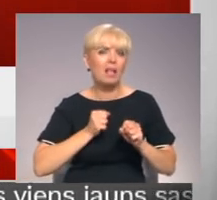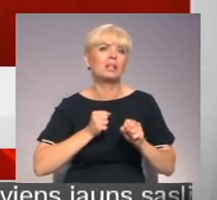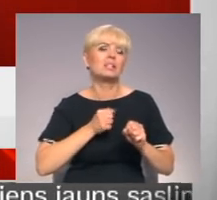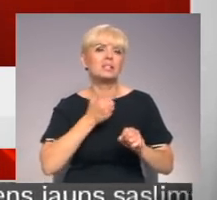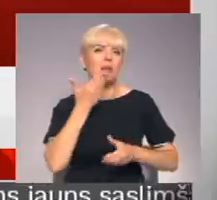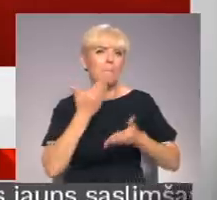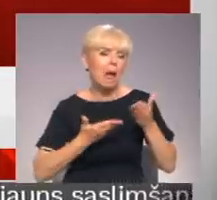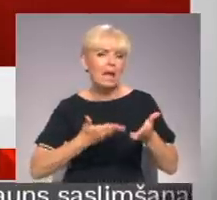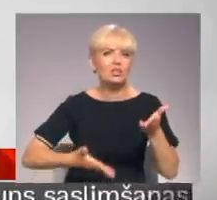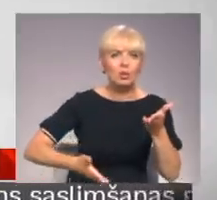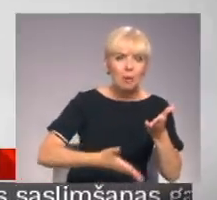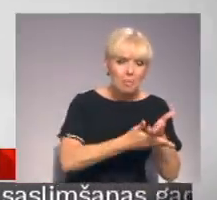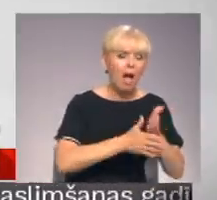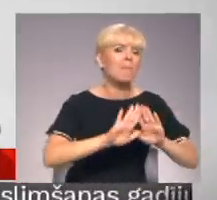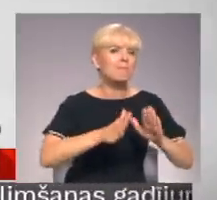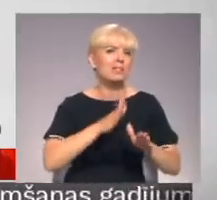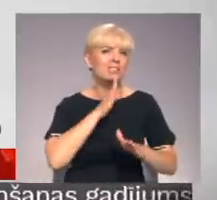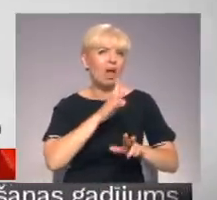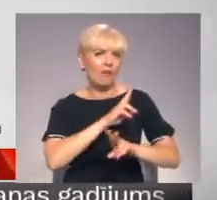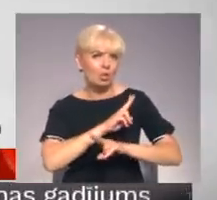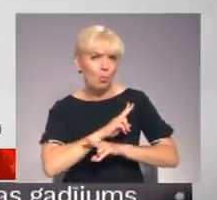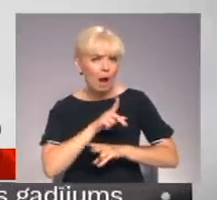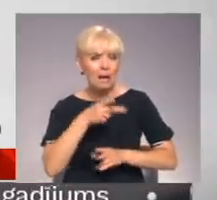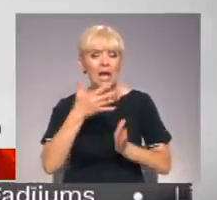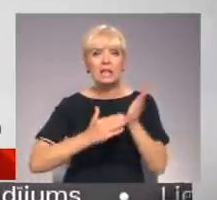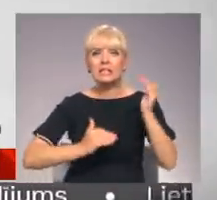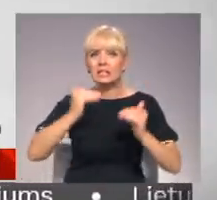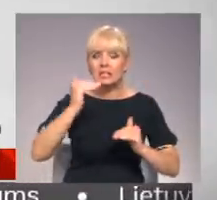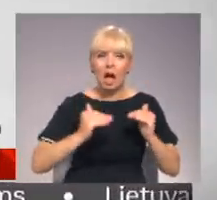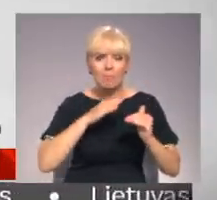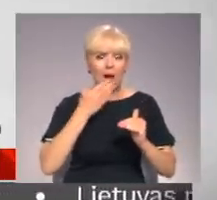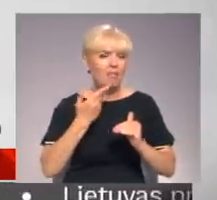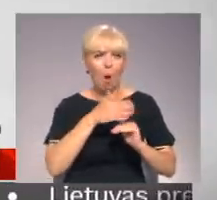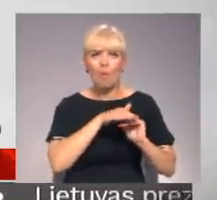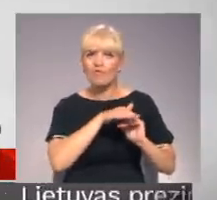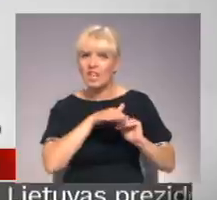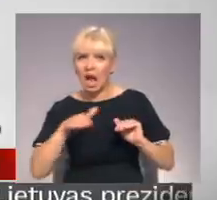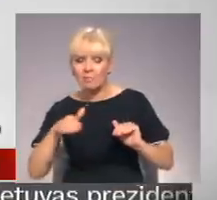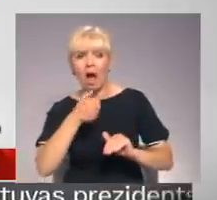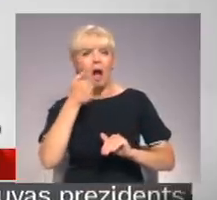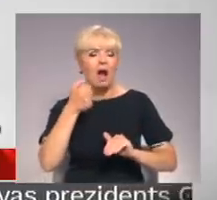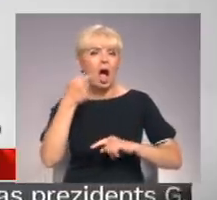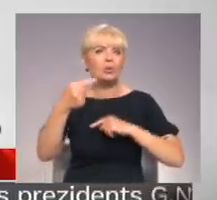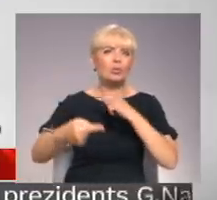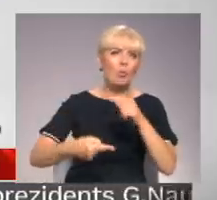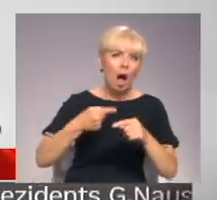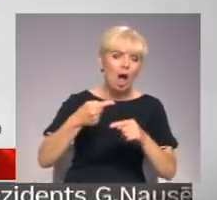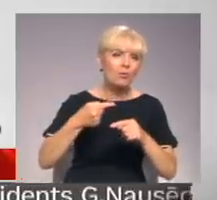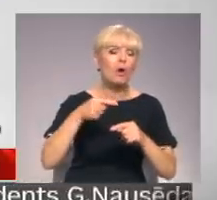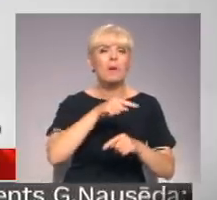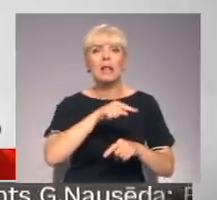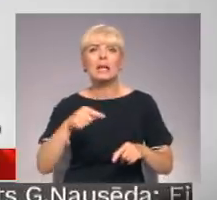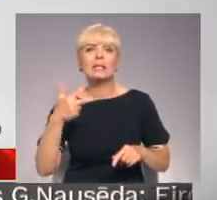diemžēl, sieviete ir mirusi. Mātis mirstības statistika Latvijā ir ļoti nevienmērīga un gada no gada lēkā no viena vai trim